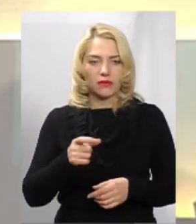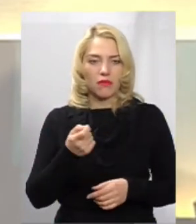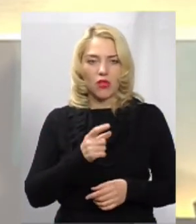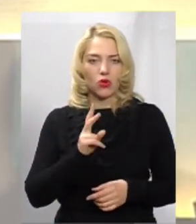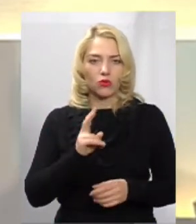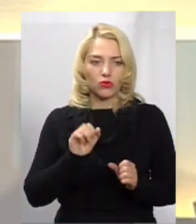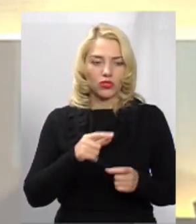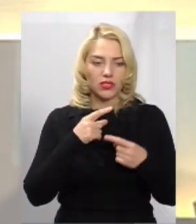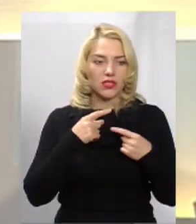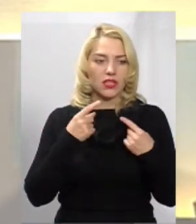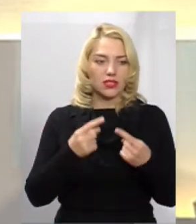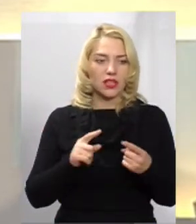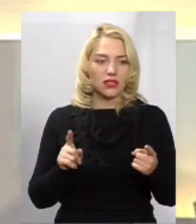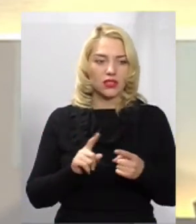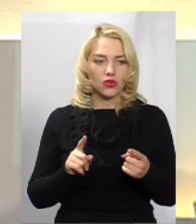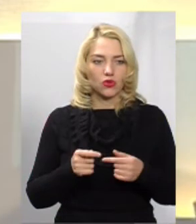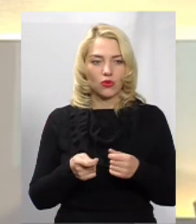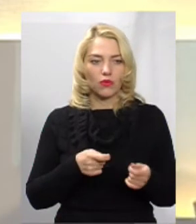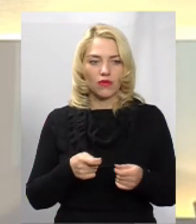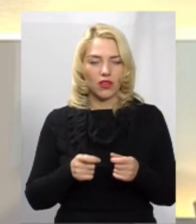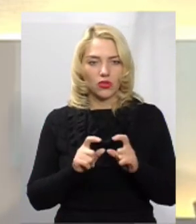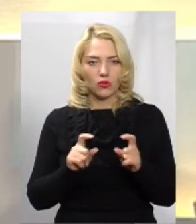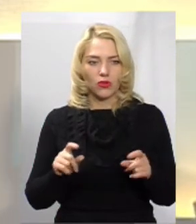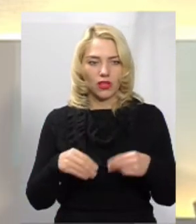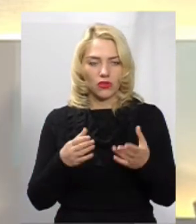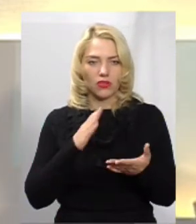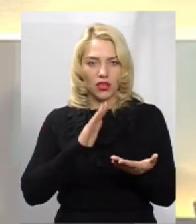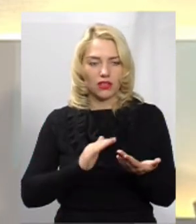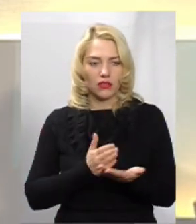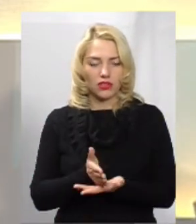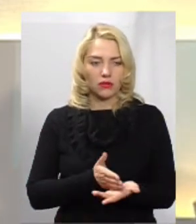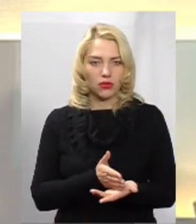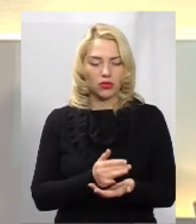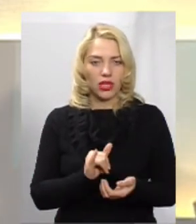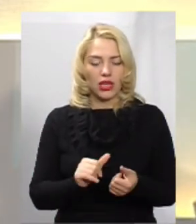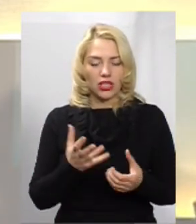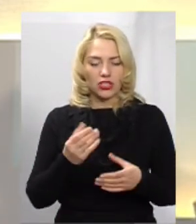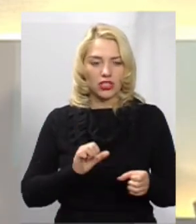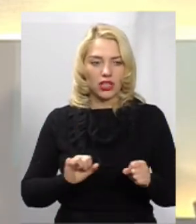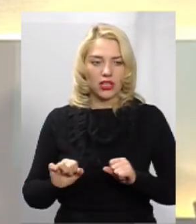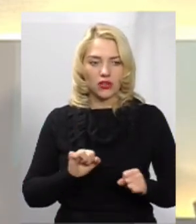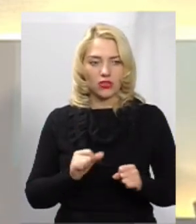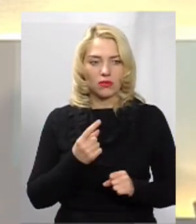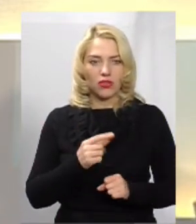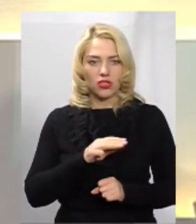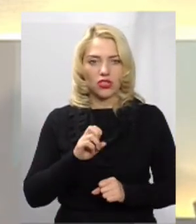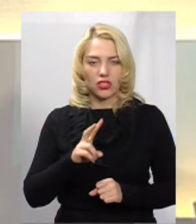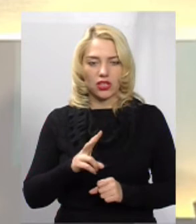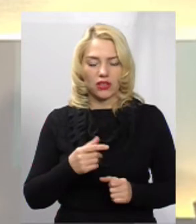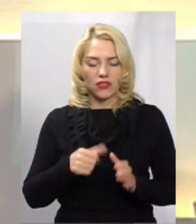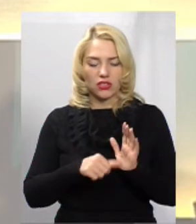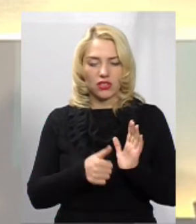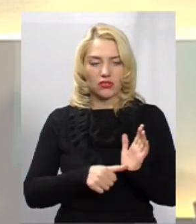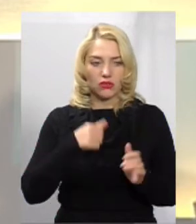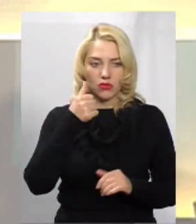сказати, що управляючі компанії надає якісну послугу. І ще керуючи першим жеком, в 16-му